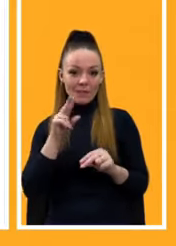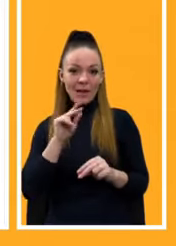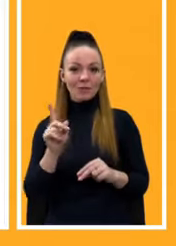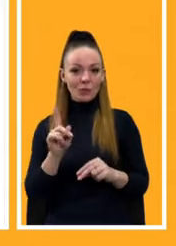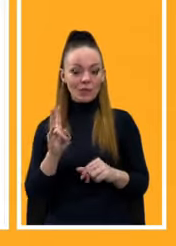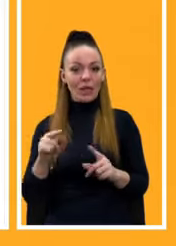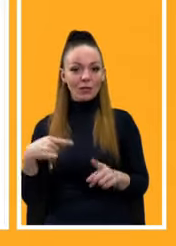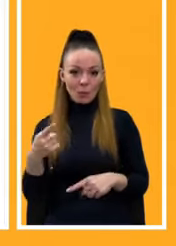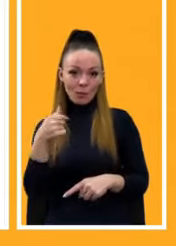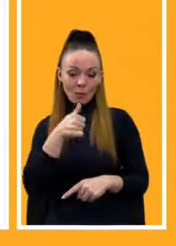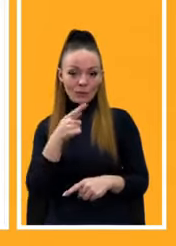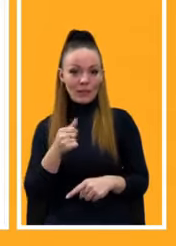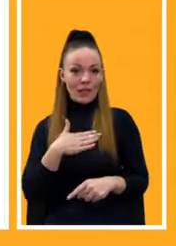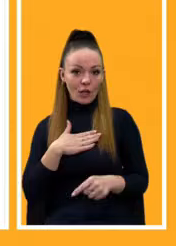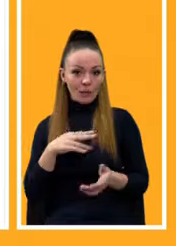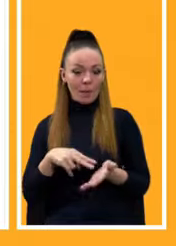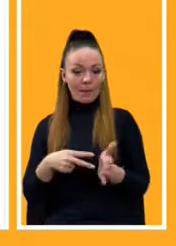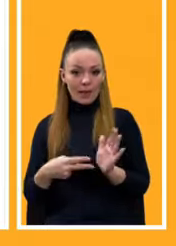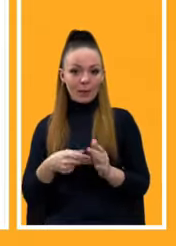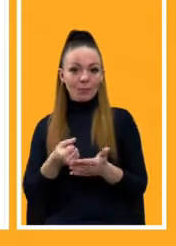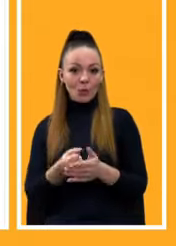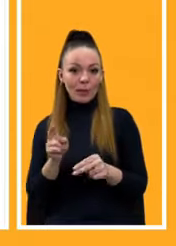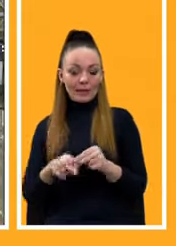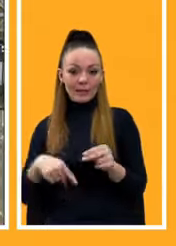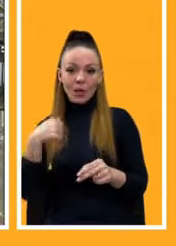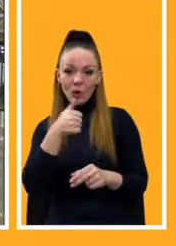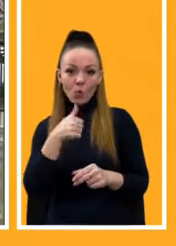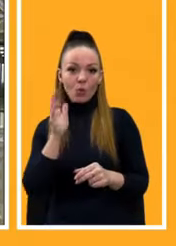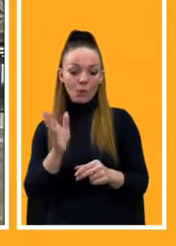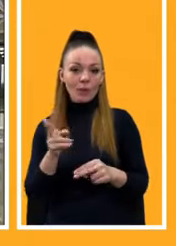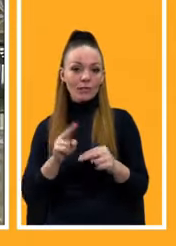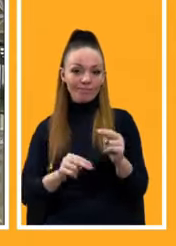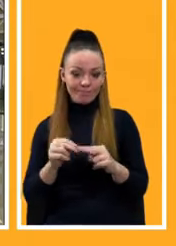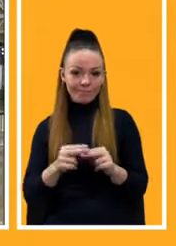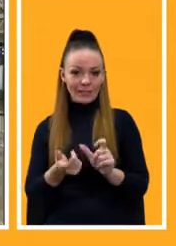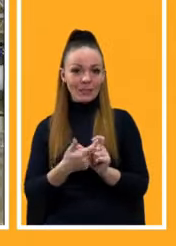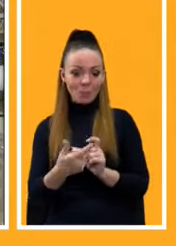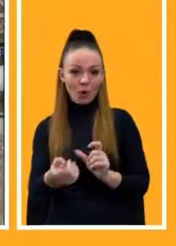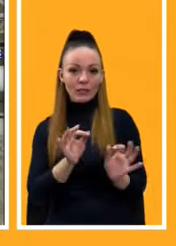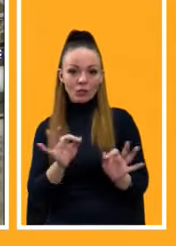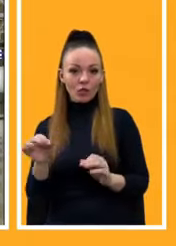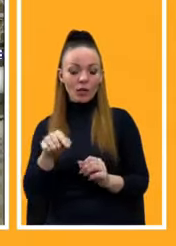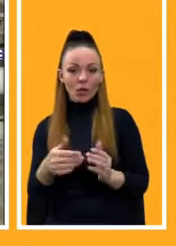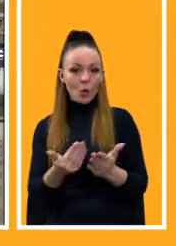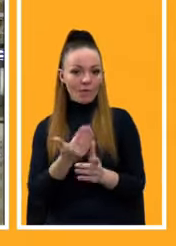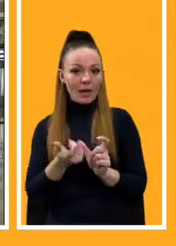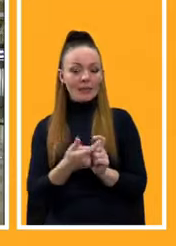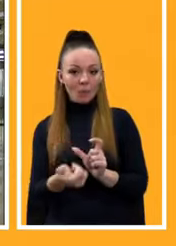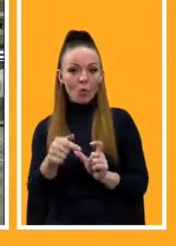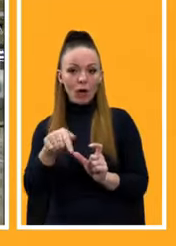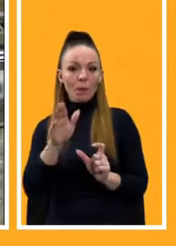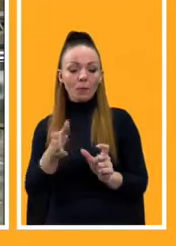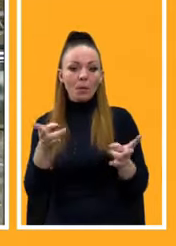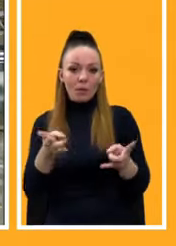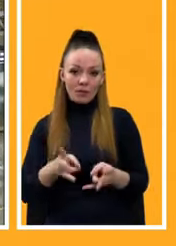році, за нашими планами, до кінця року буде збудована смуга. Звичайно, вона буде потребувати, нова смуга, вона буде потребувати якогось